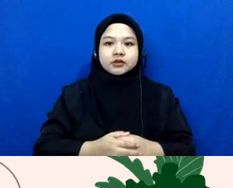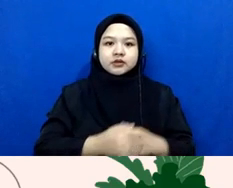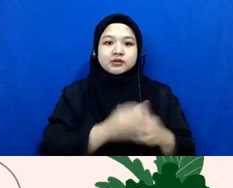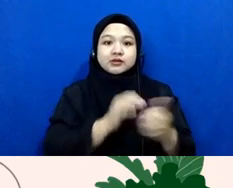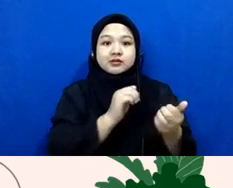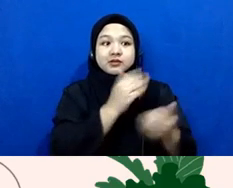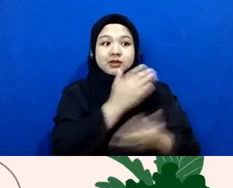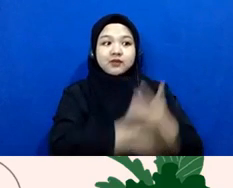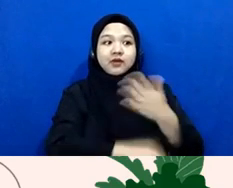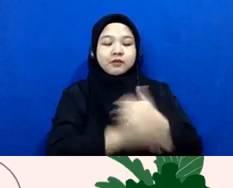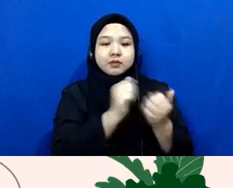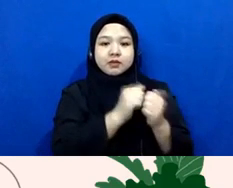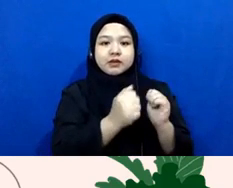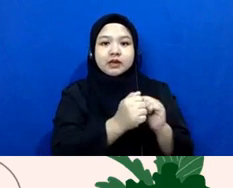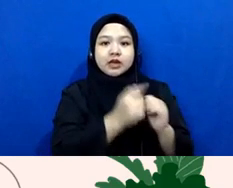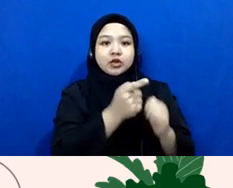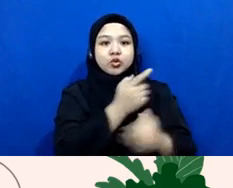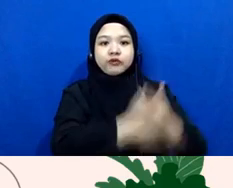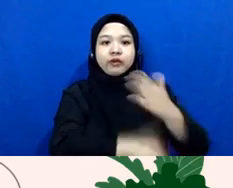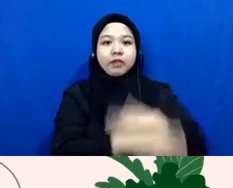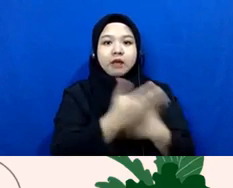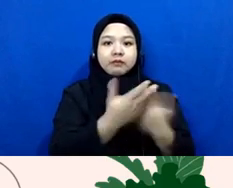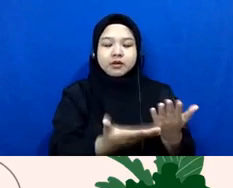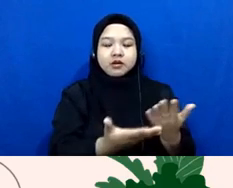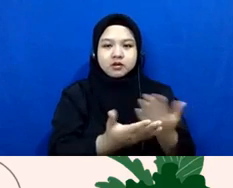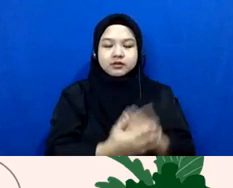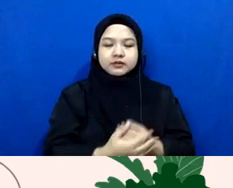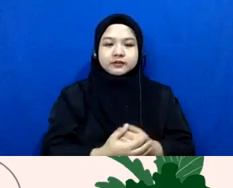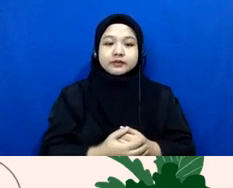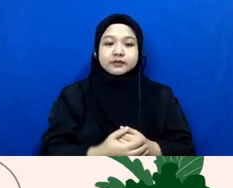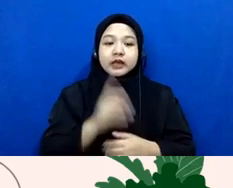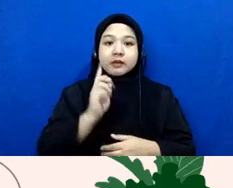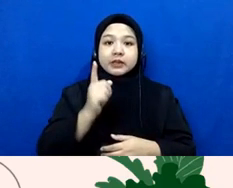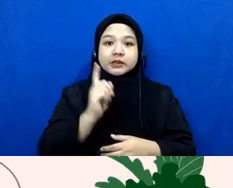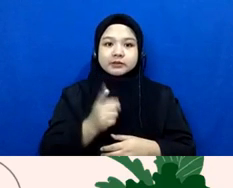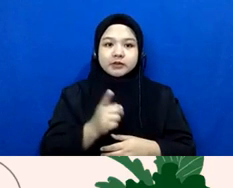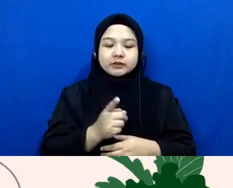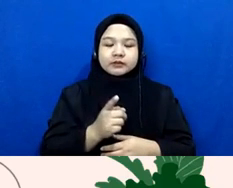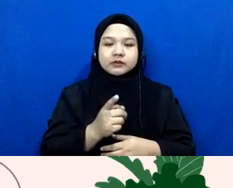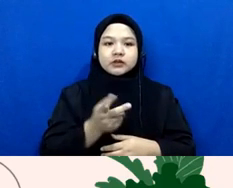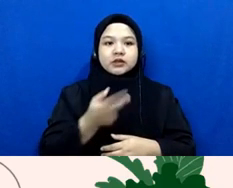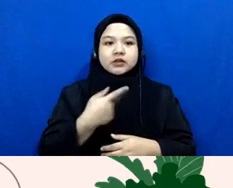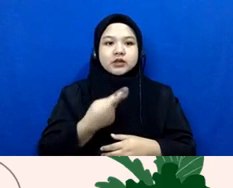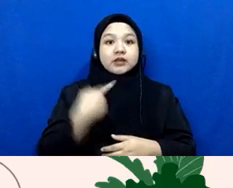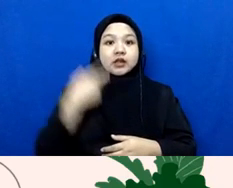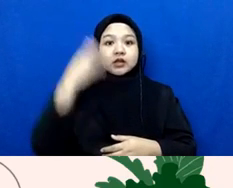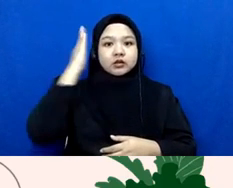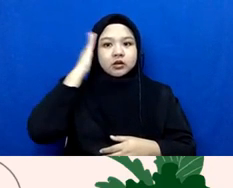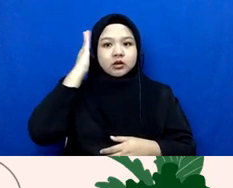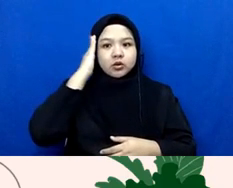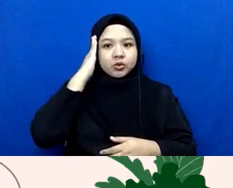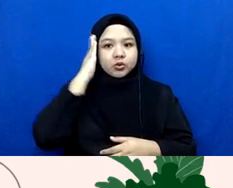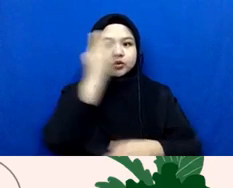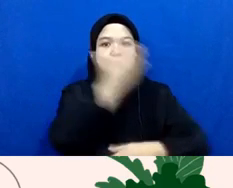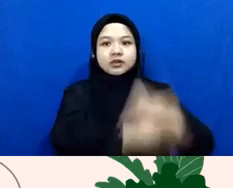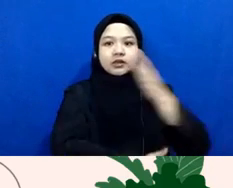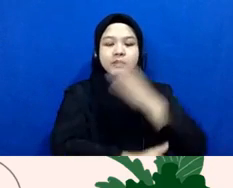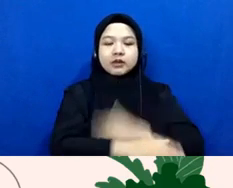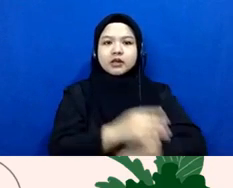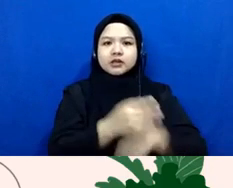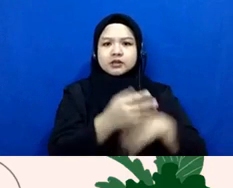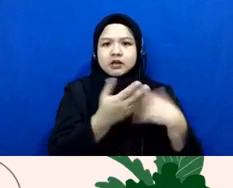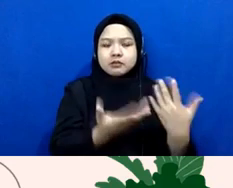bersangkutan nah kenapa perlu kita tahu jenis disabilitasnya